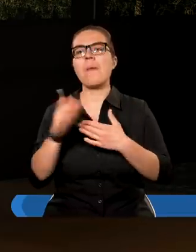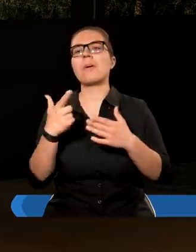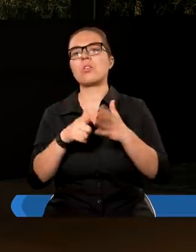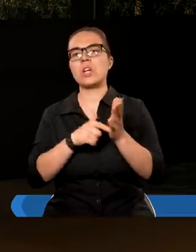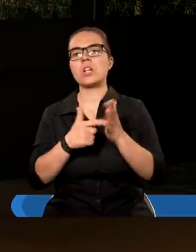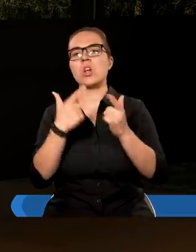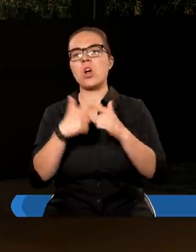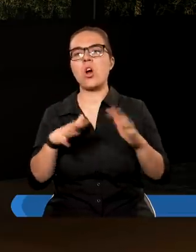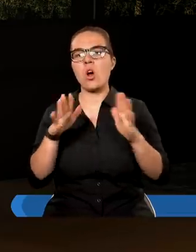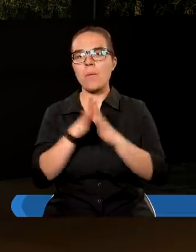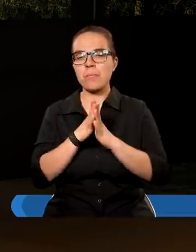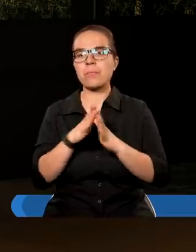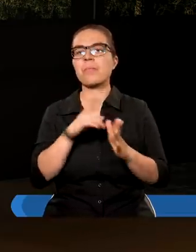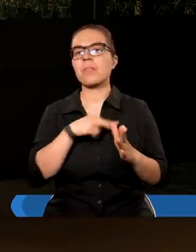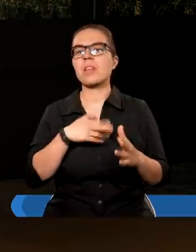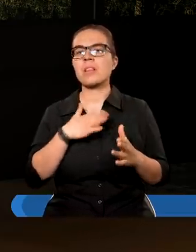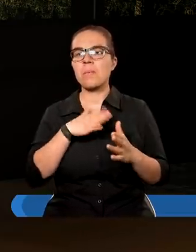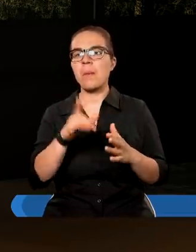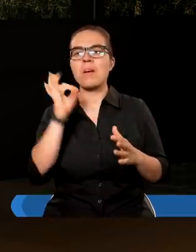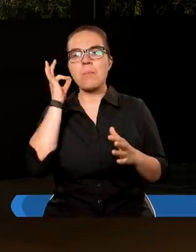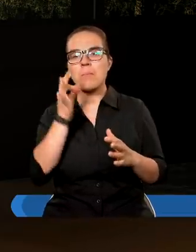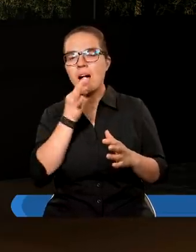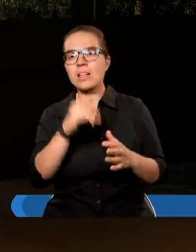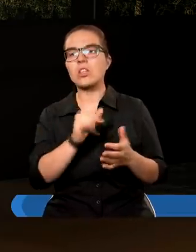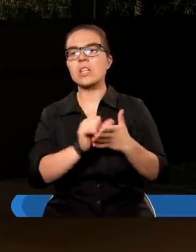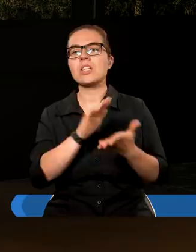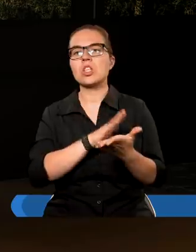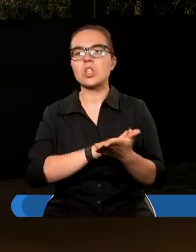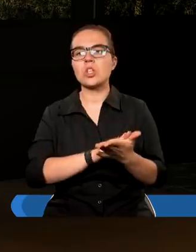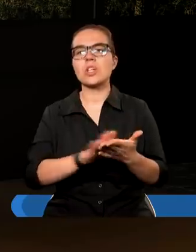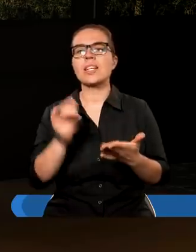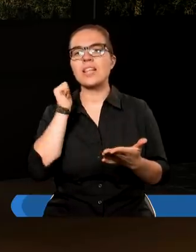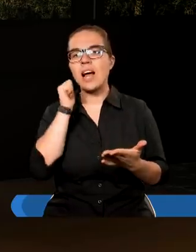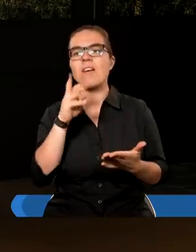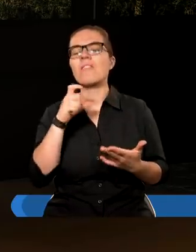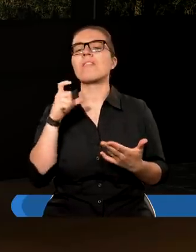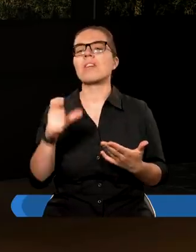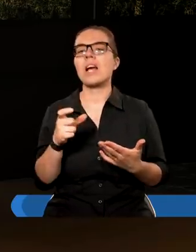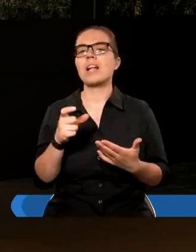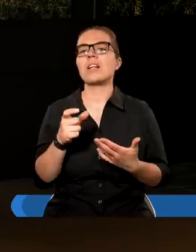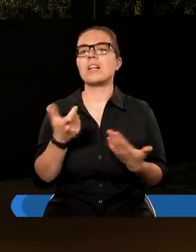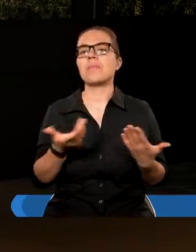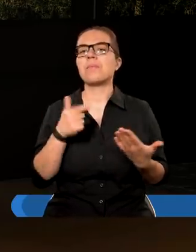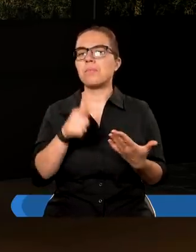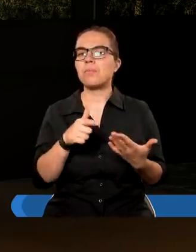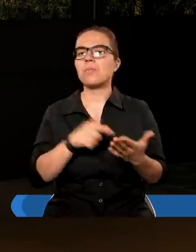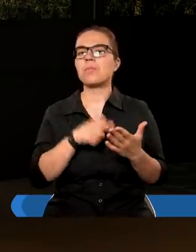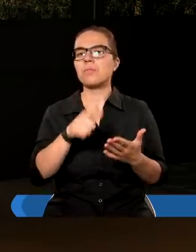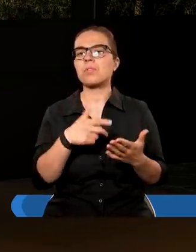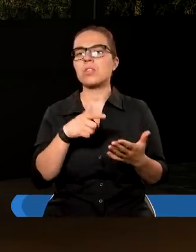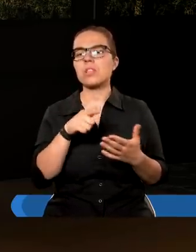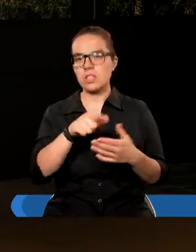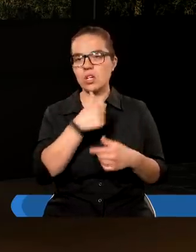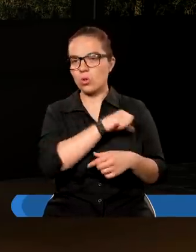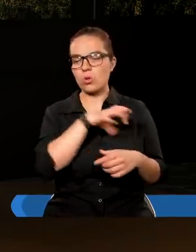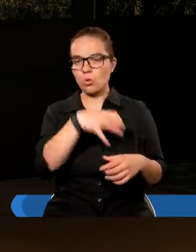Kościół. Tutaj szczególnie mamy pannę, czyli to jest czysta kobieta. Więc reprezentuje ona